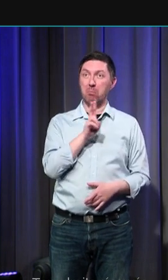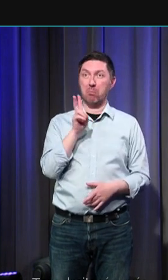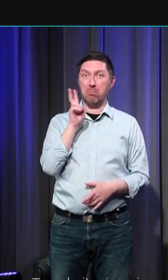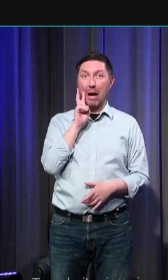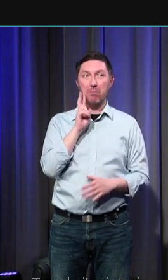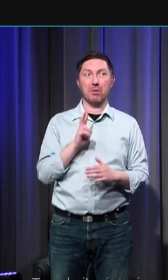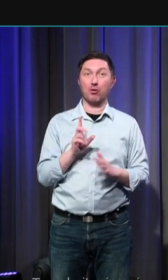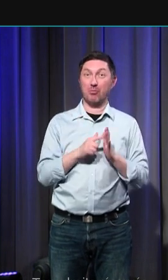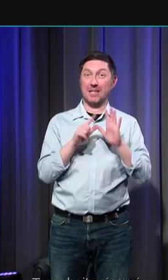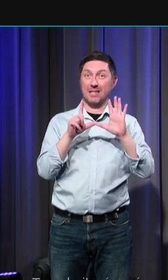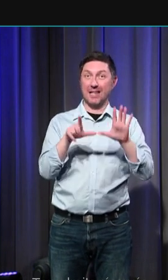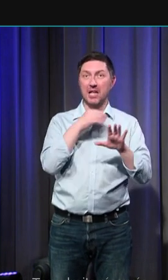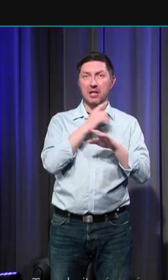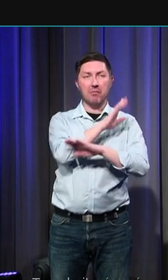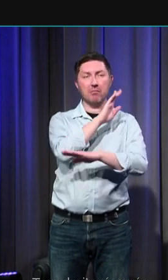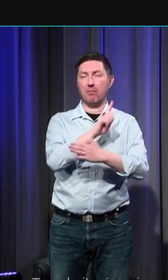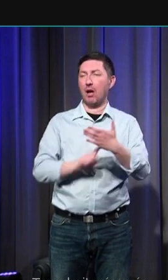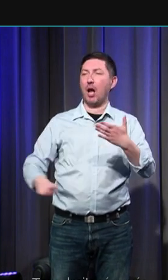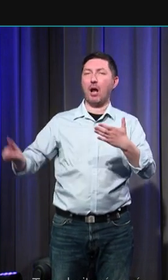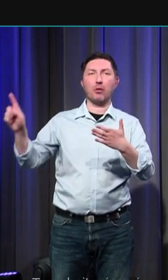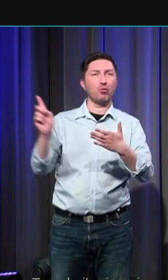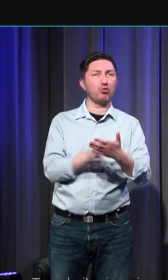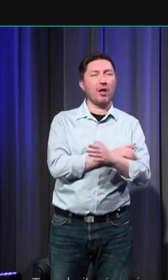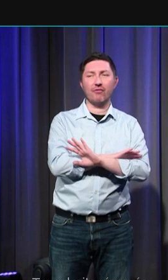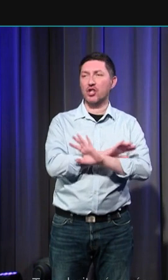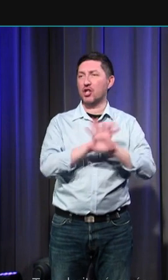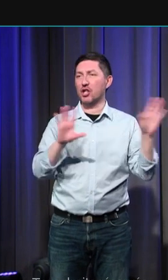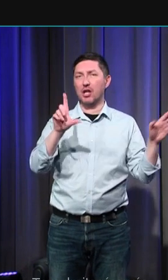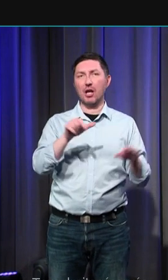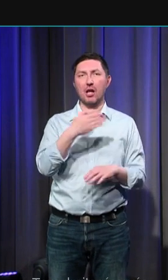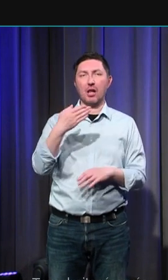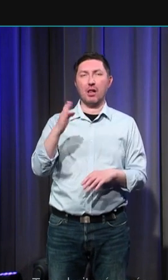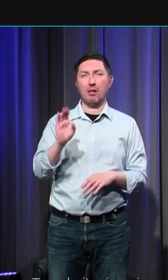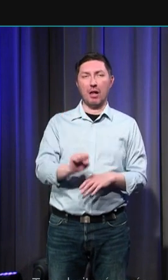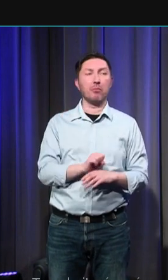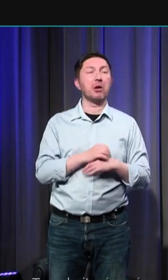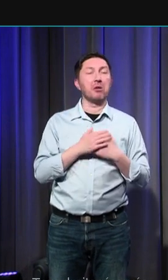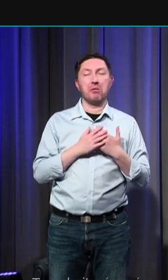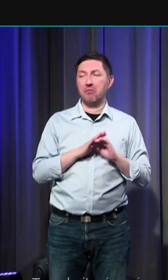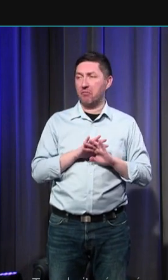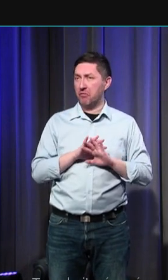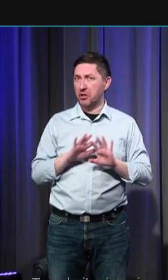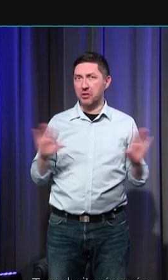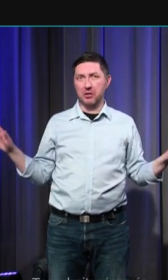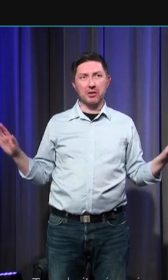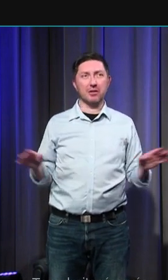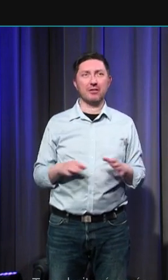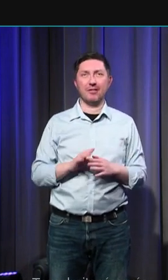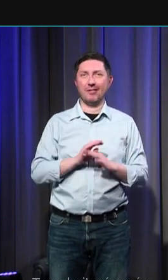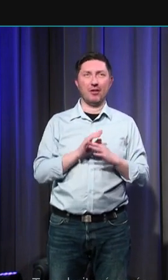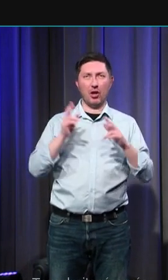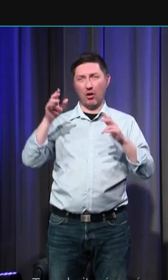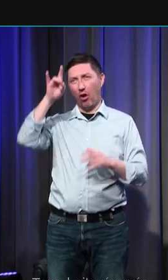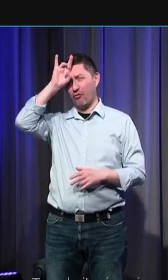que les limbes soient définitivement rayées de la géographie de l'au-delà entre les